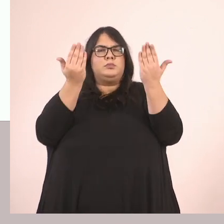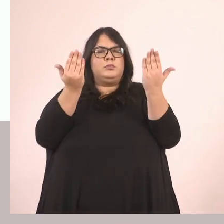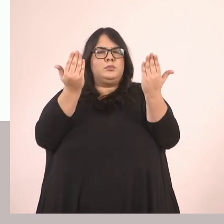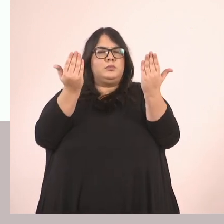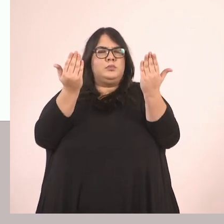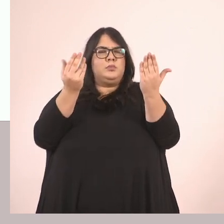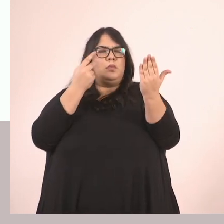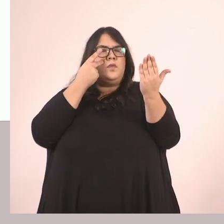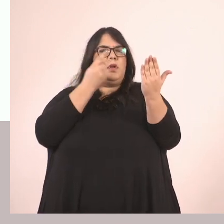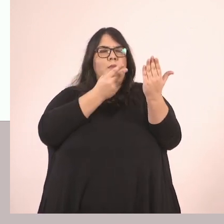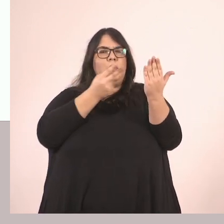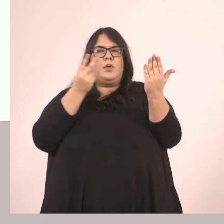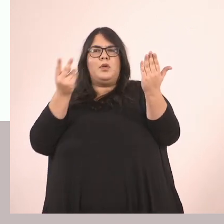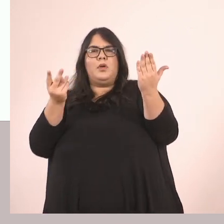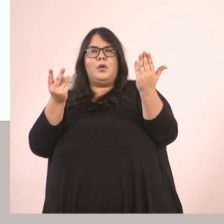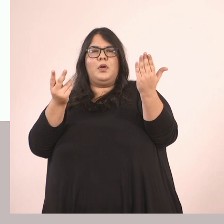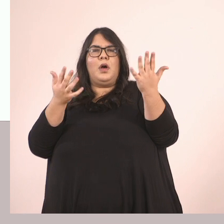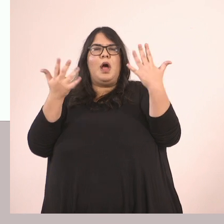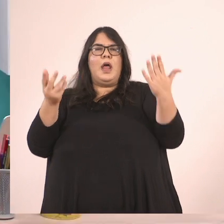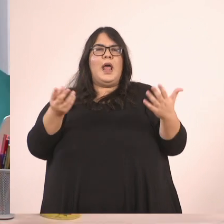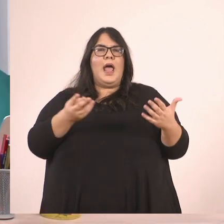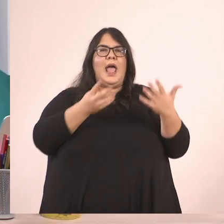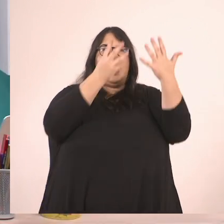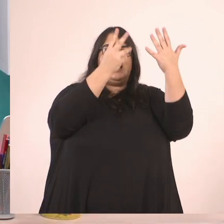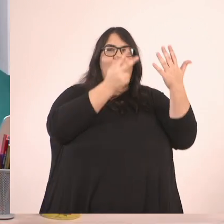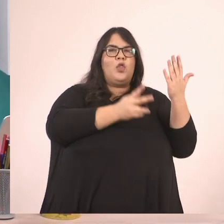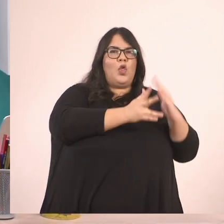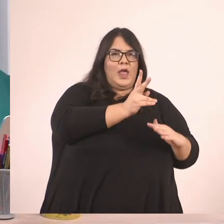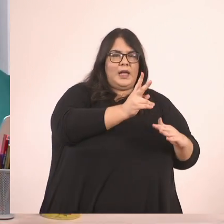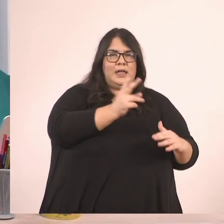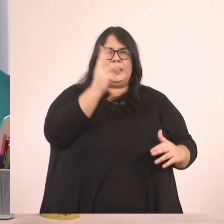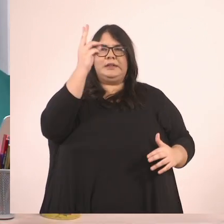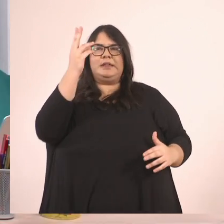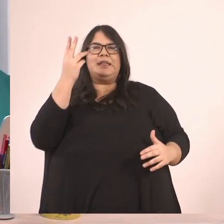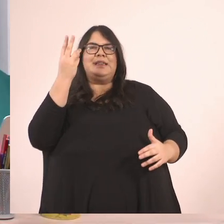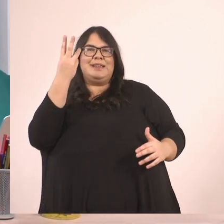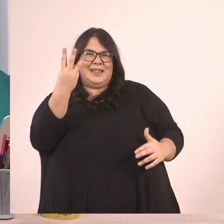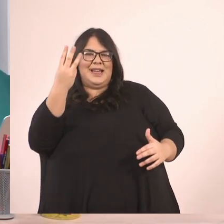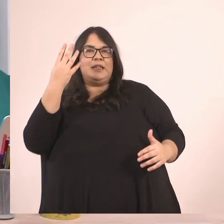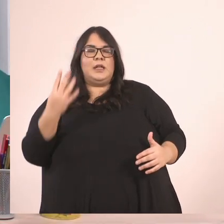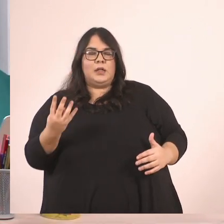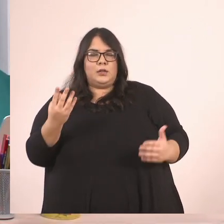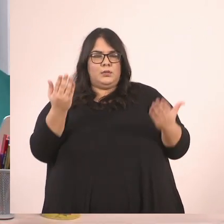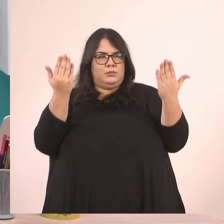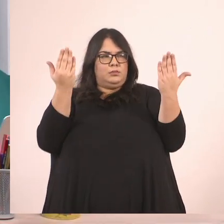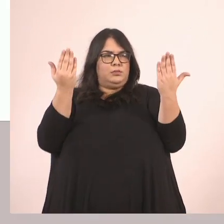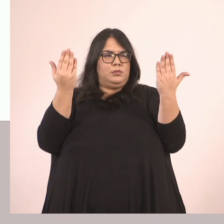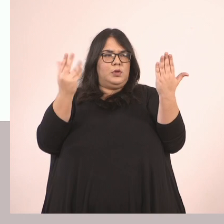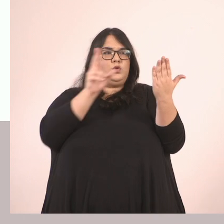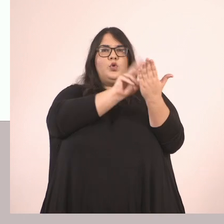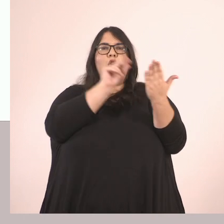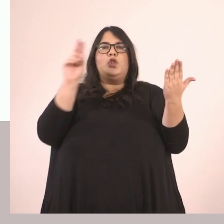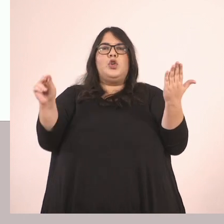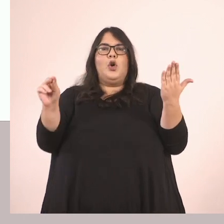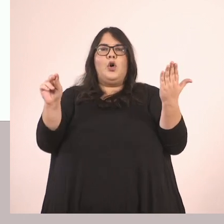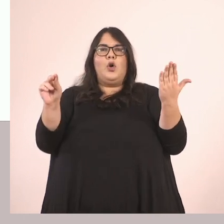σελίδες καταλήγουμε σε ένα συμπέρασμα Ότι τα δύο κλάσματα 9 δωδέκατα και 3 τέταρτα εκφράζουν το ίδιο μέρος